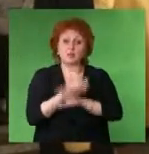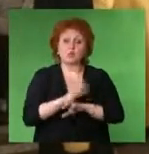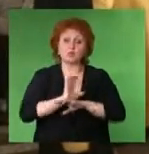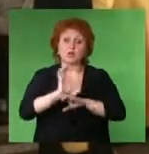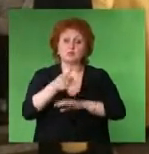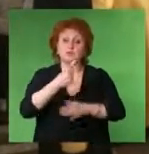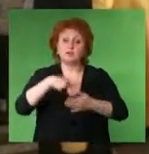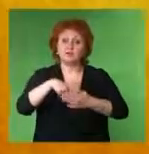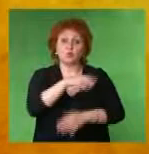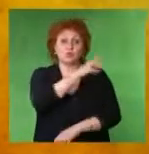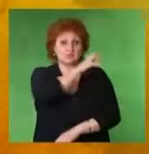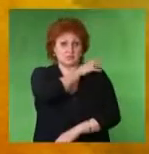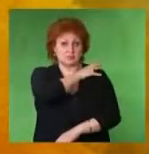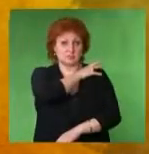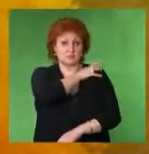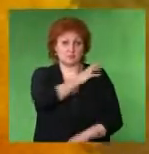князя Владимира